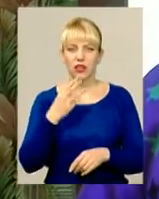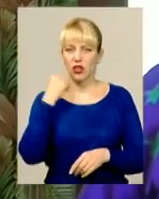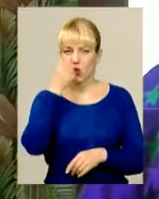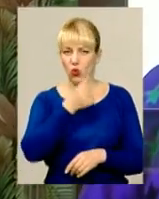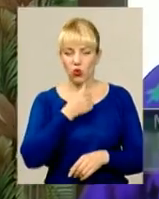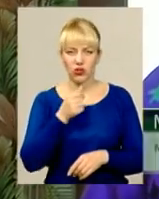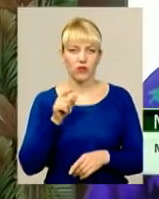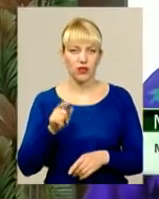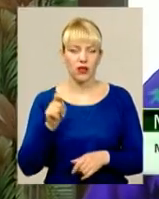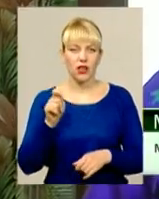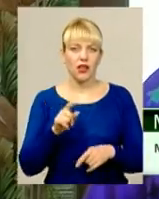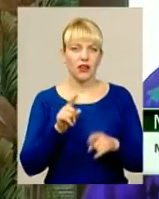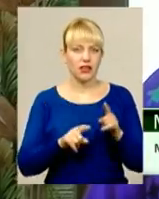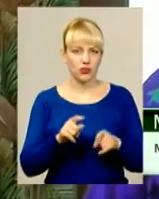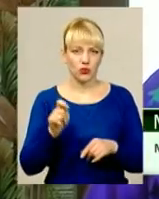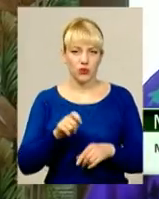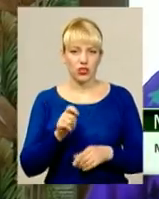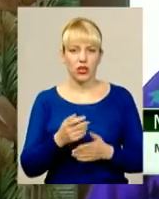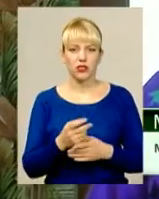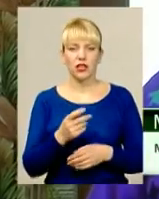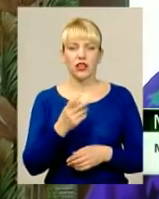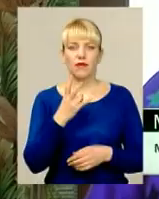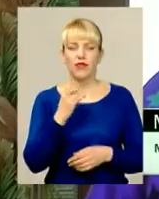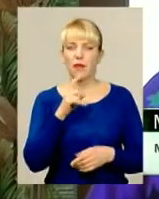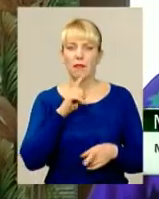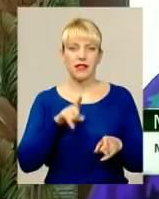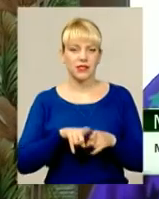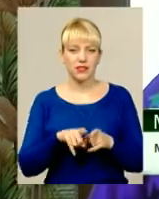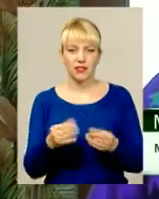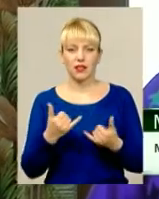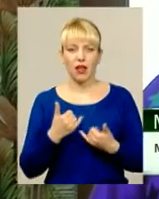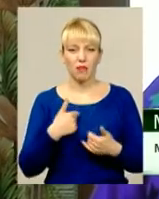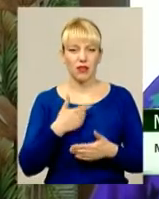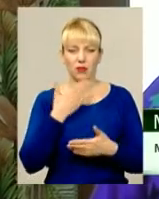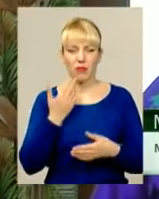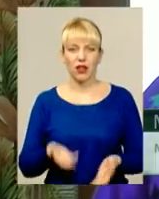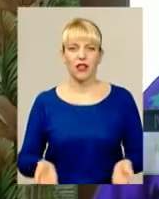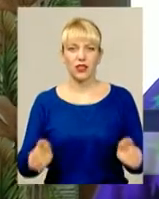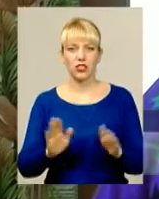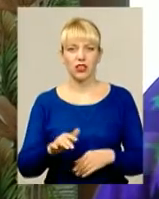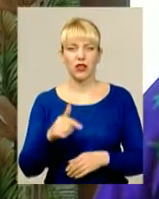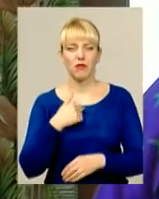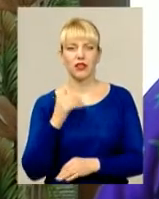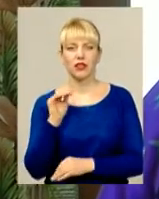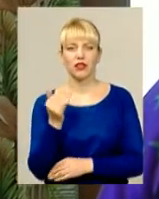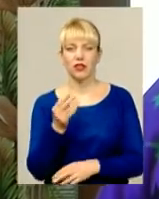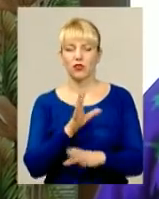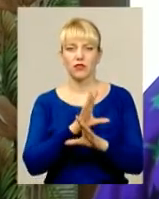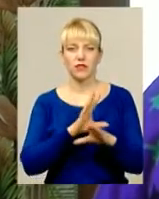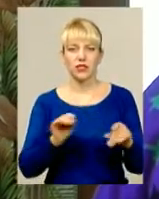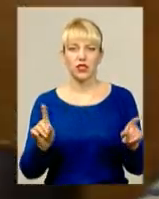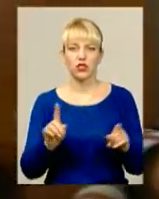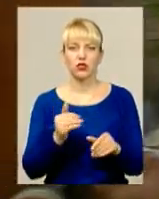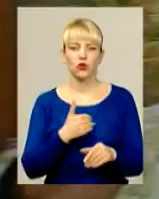в чотири місяці приїжджають врачі. Ні медсестри, нікого для мене нема. Мені колишили дитину і все. І що хочеш, то